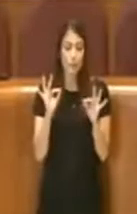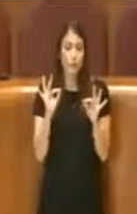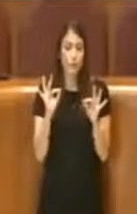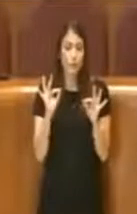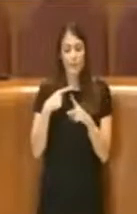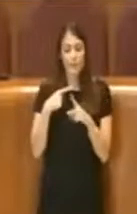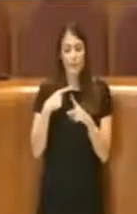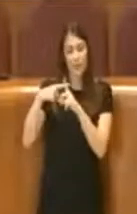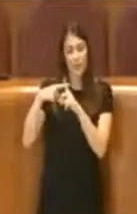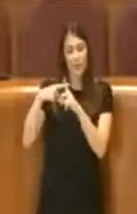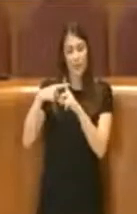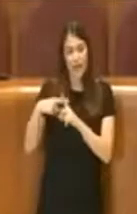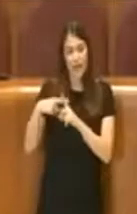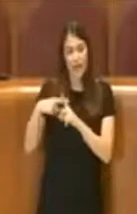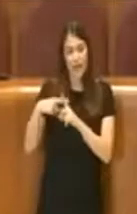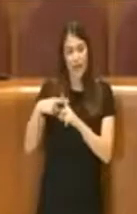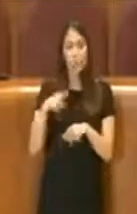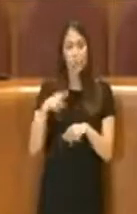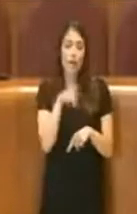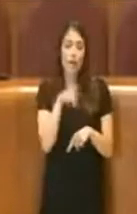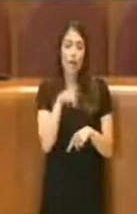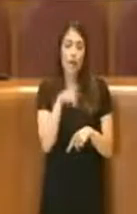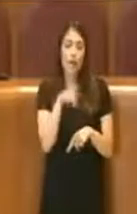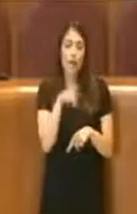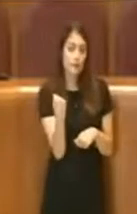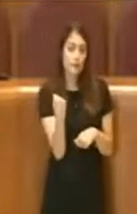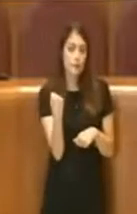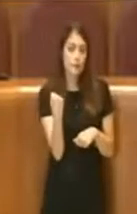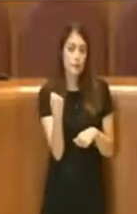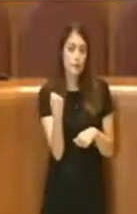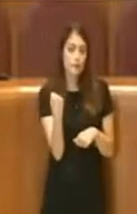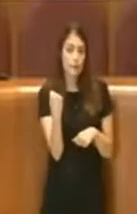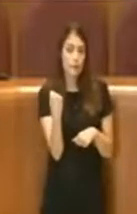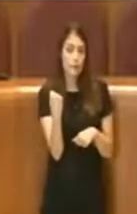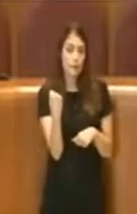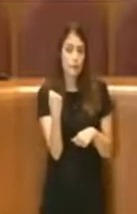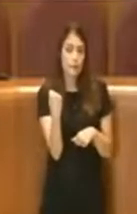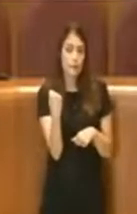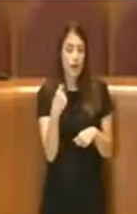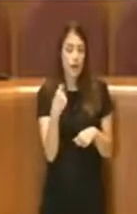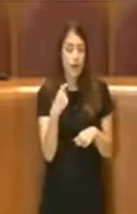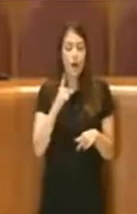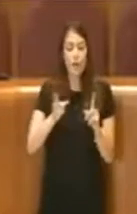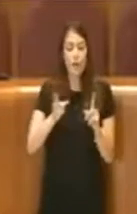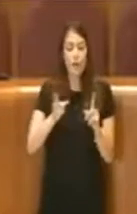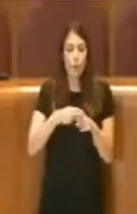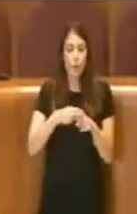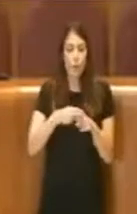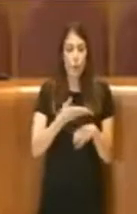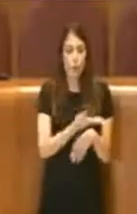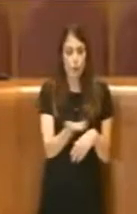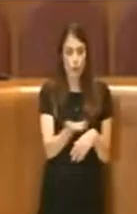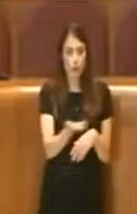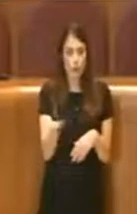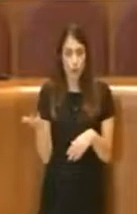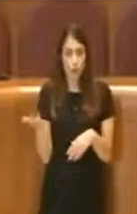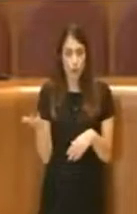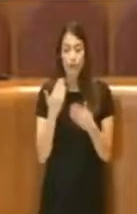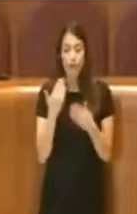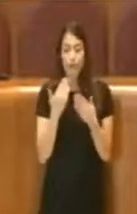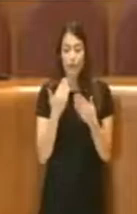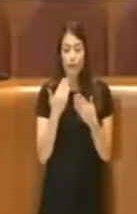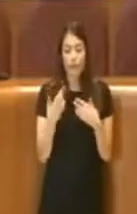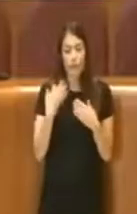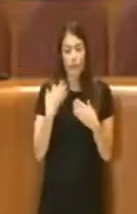sacrificio e di resistenza del popolo romano di fronte a una